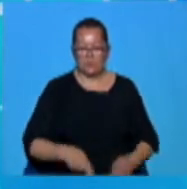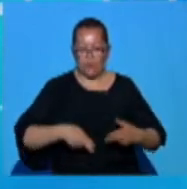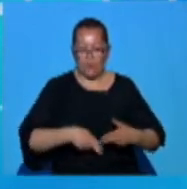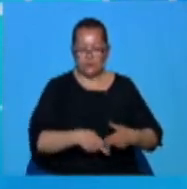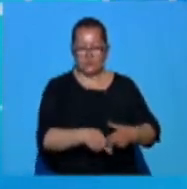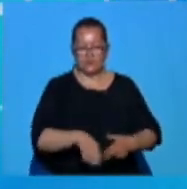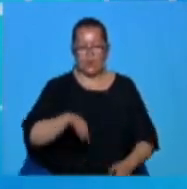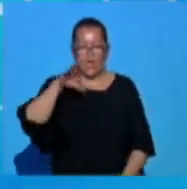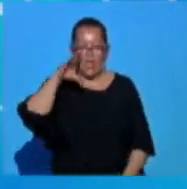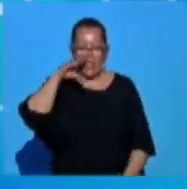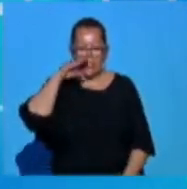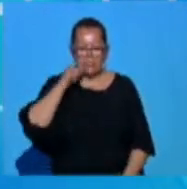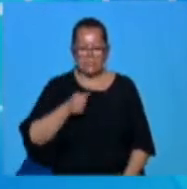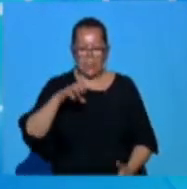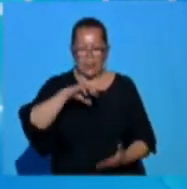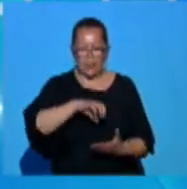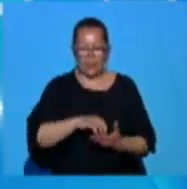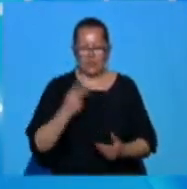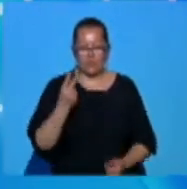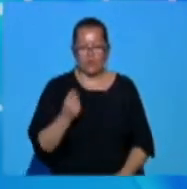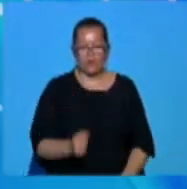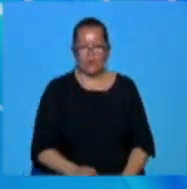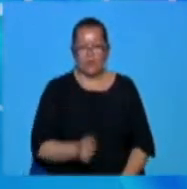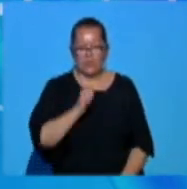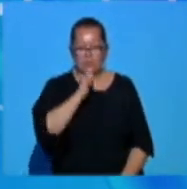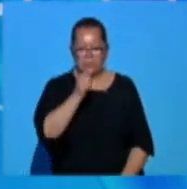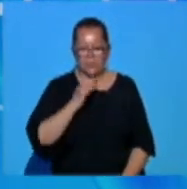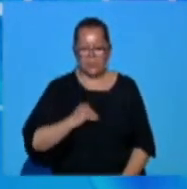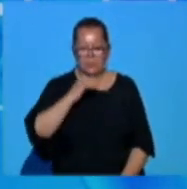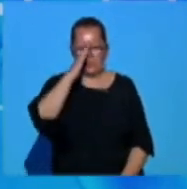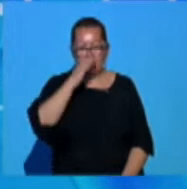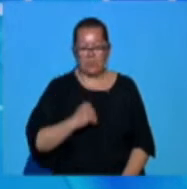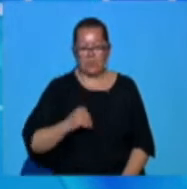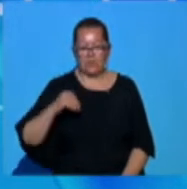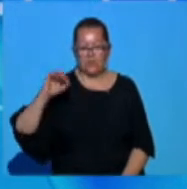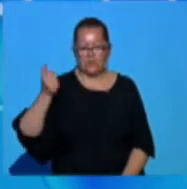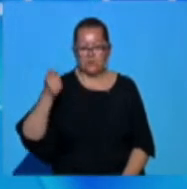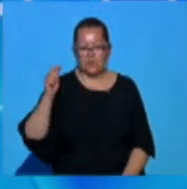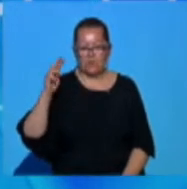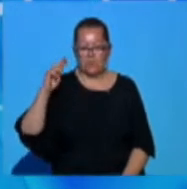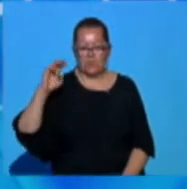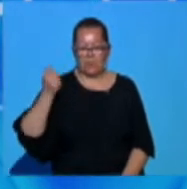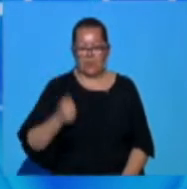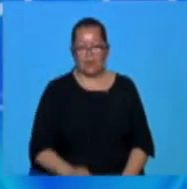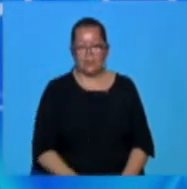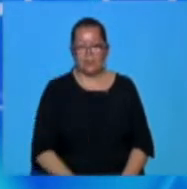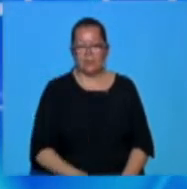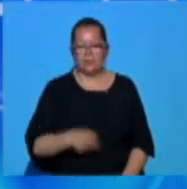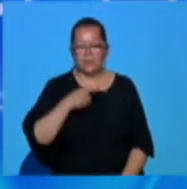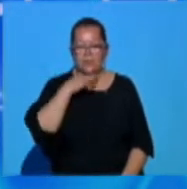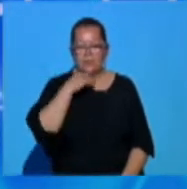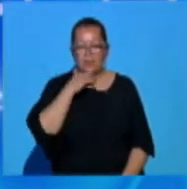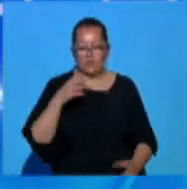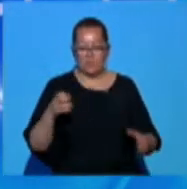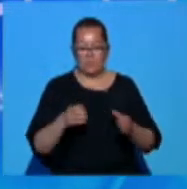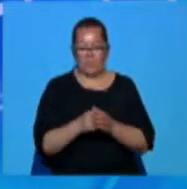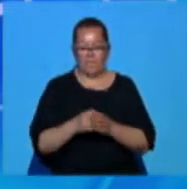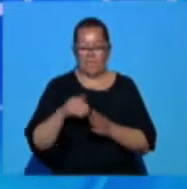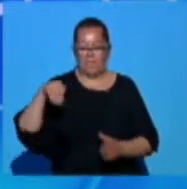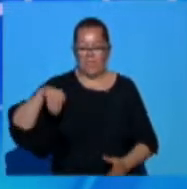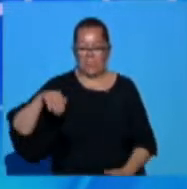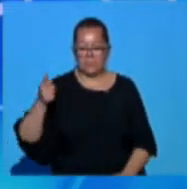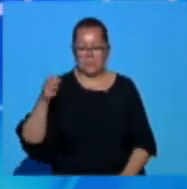câinilor de căutare salvare. Pe locul 2 avem rubrica interviul zilei cu Niculina Stoican, managerul ansamblului folcloric Maria Tănase din